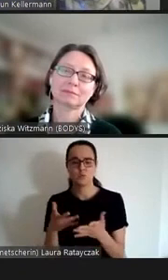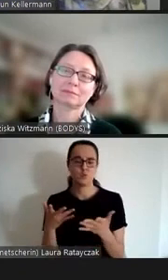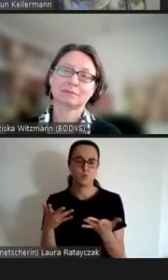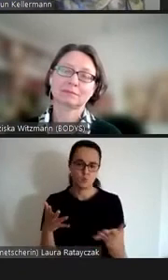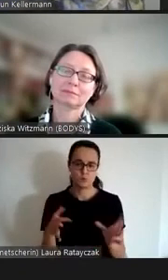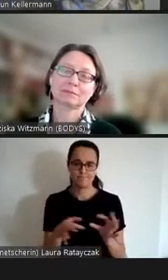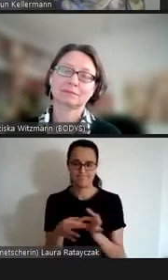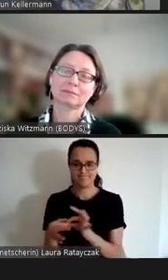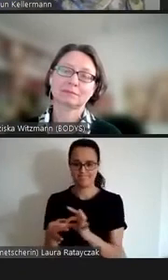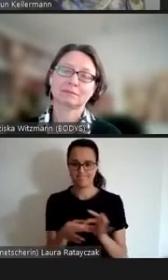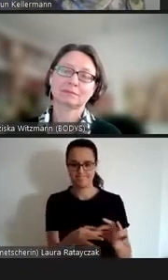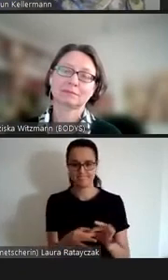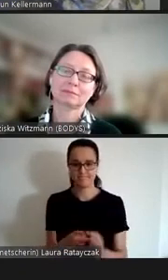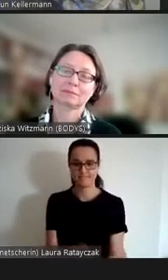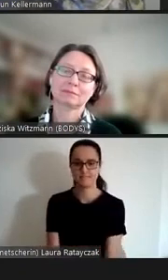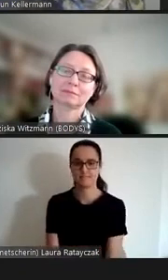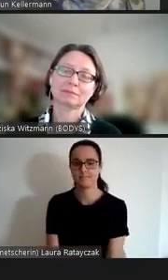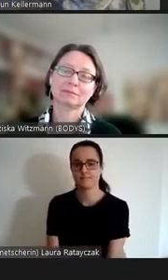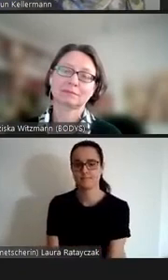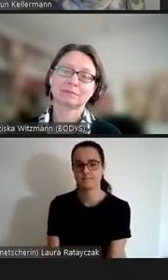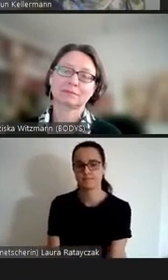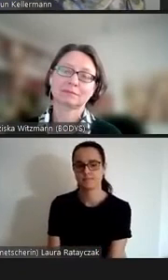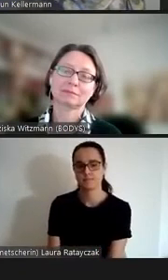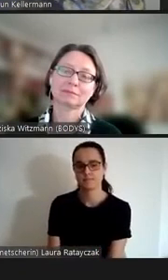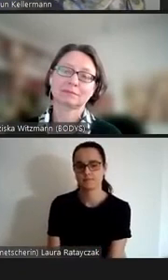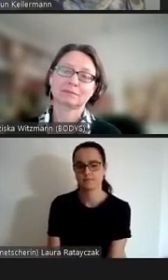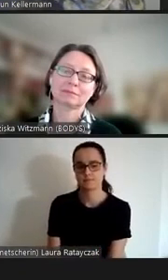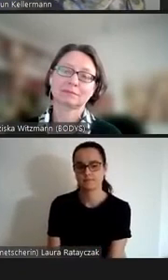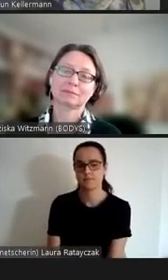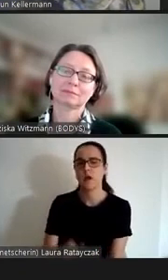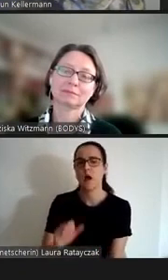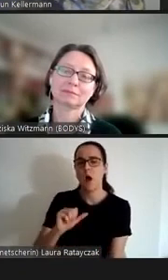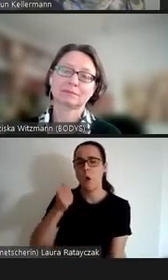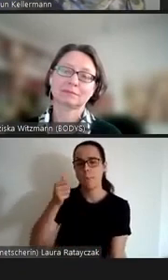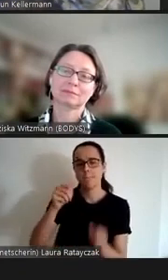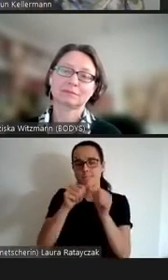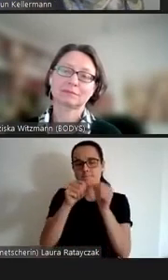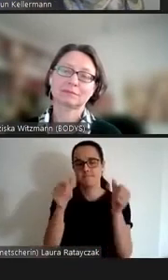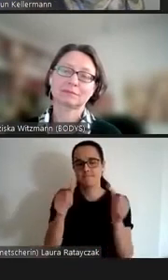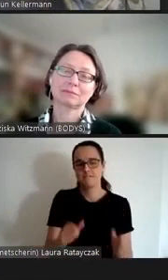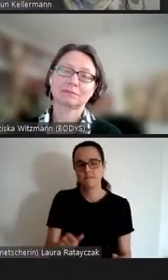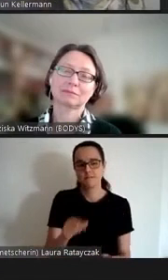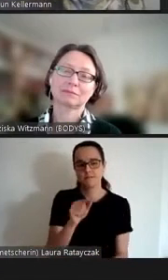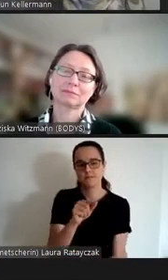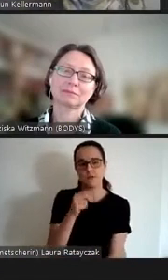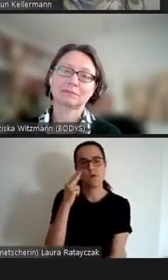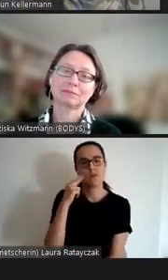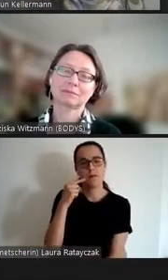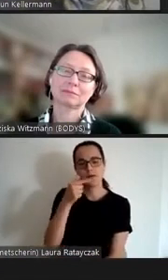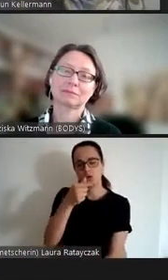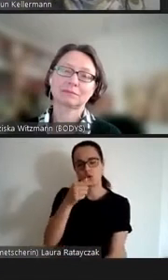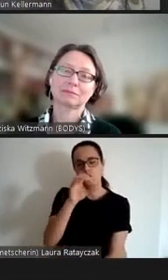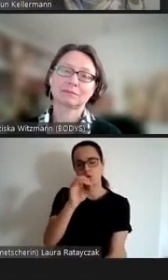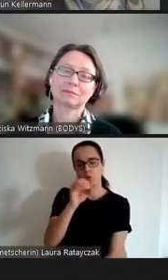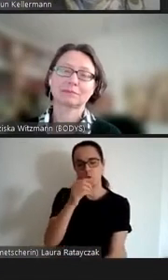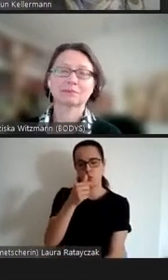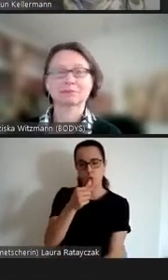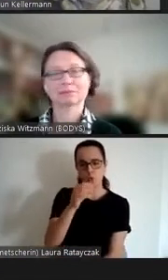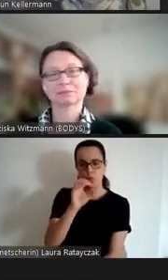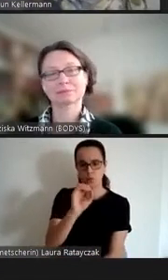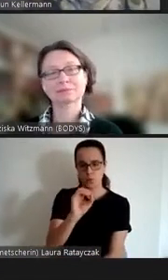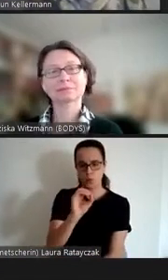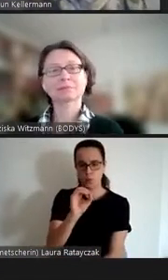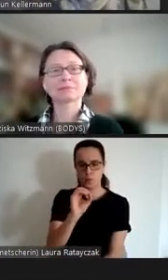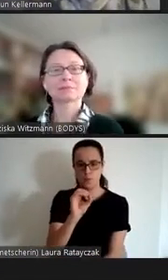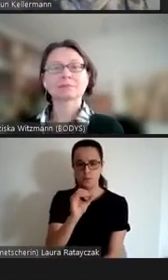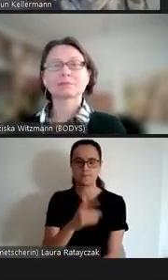verbinden ja irgendwie über dieses Romans ist Toto eine Person